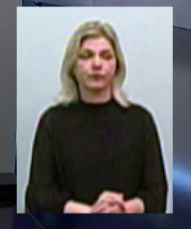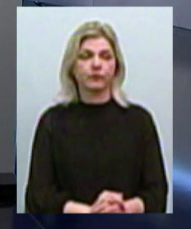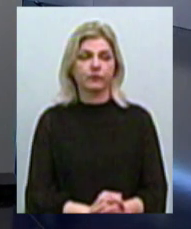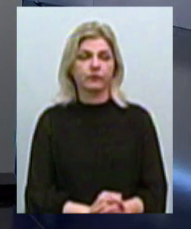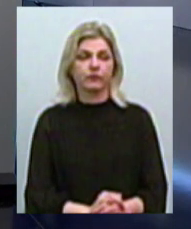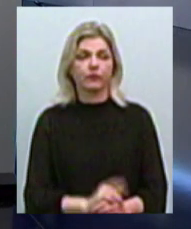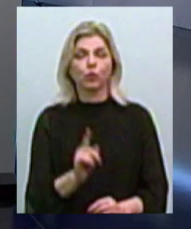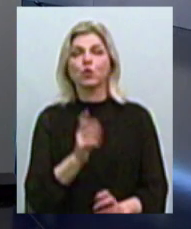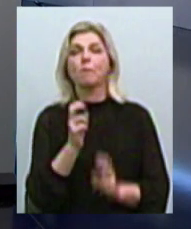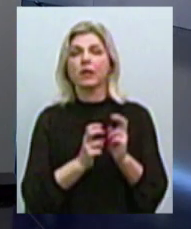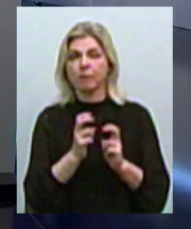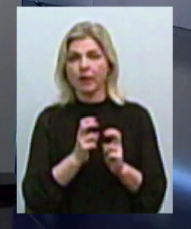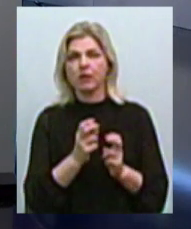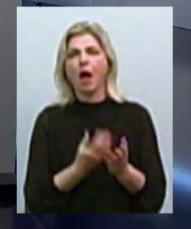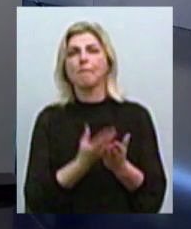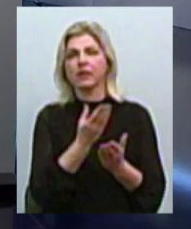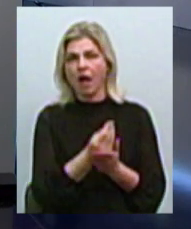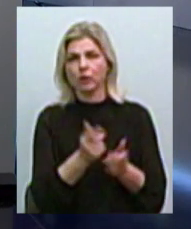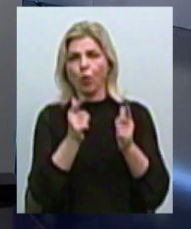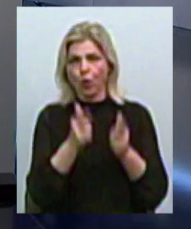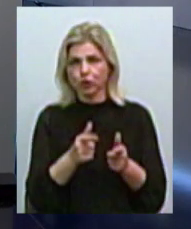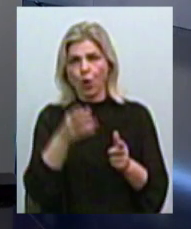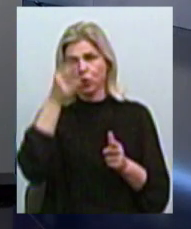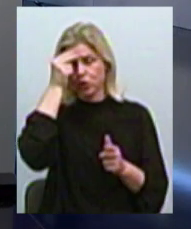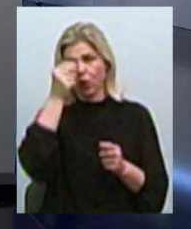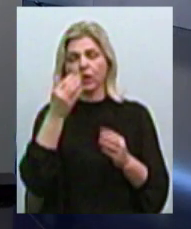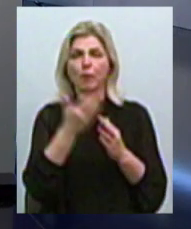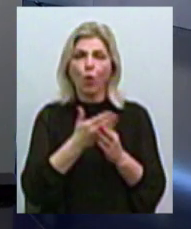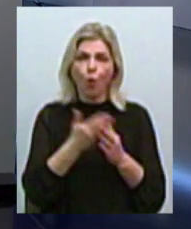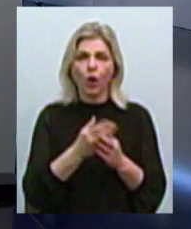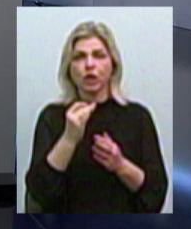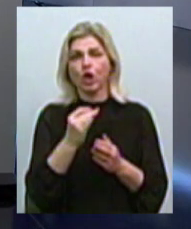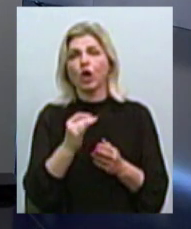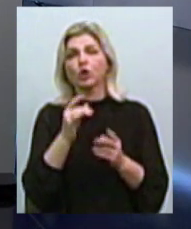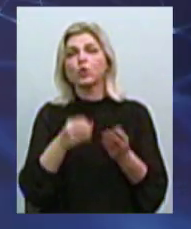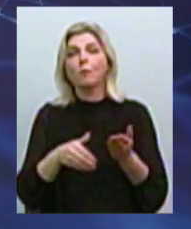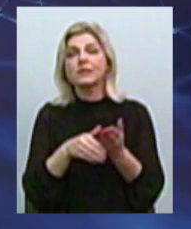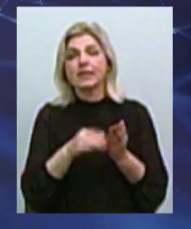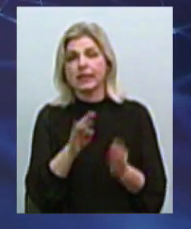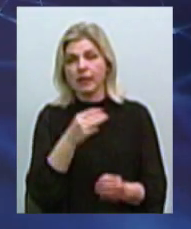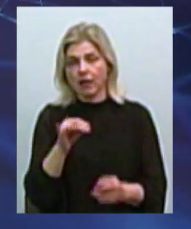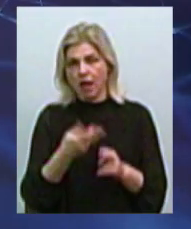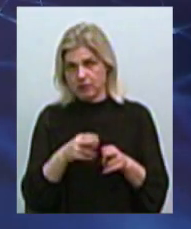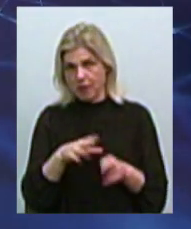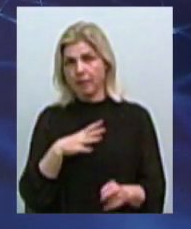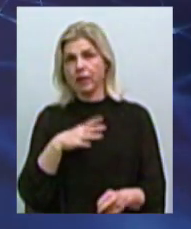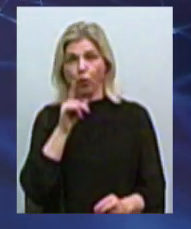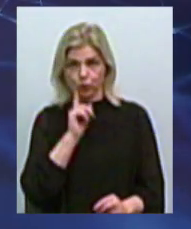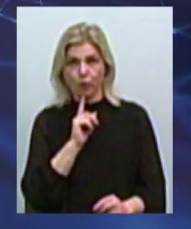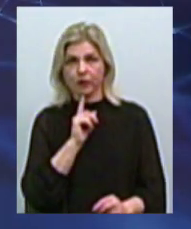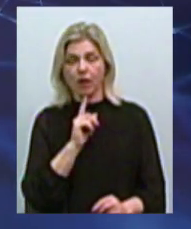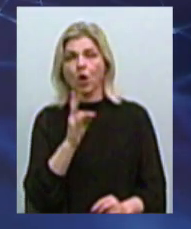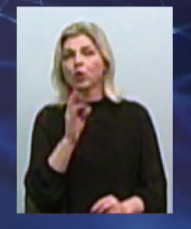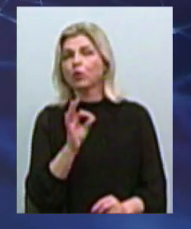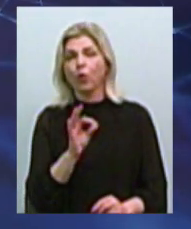предприєтия виставляли плату вже з учетом льгот, субсидій. Це було ручно. Да, це було удобно, це було удобно. Але